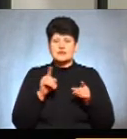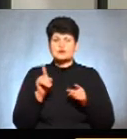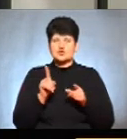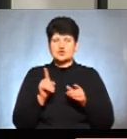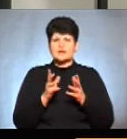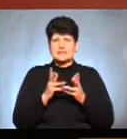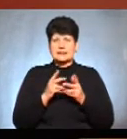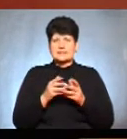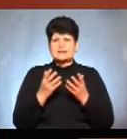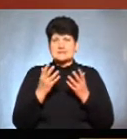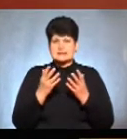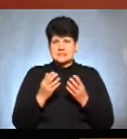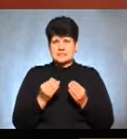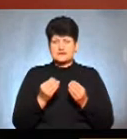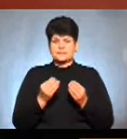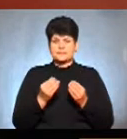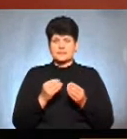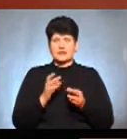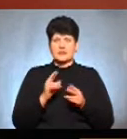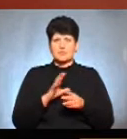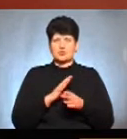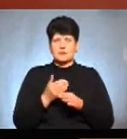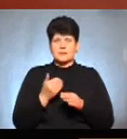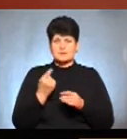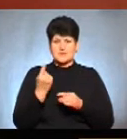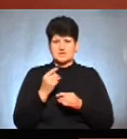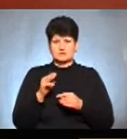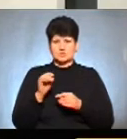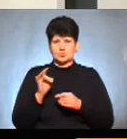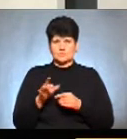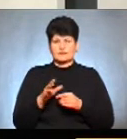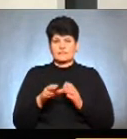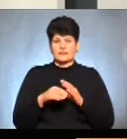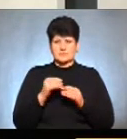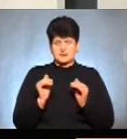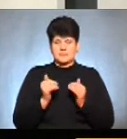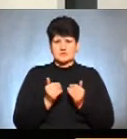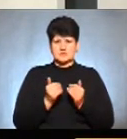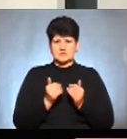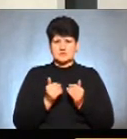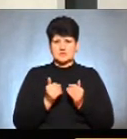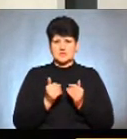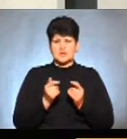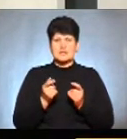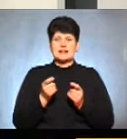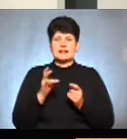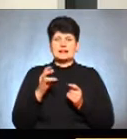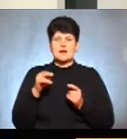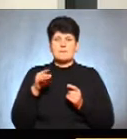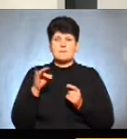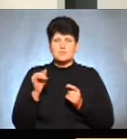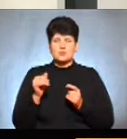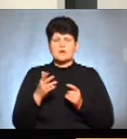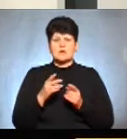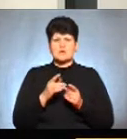порівняно, як це було перед першим туром виборів, значно менше? Напруга, напевно, з зміною місця голосування буде більша, подачою